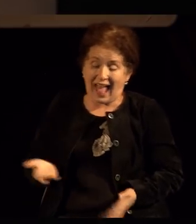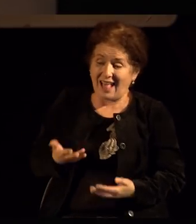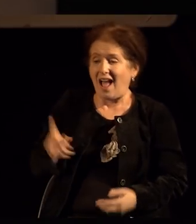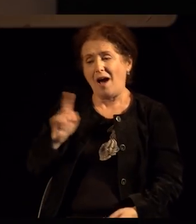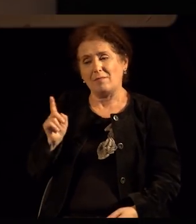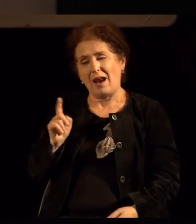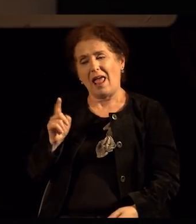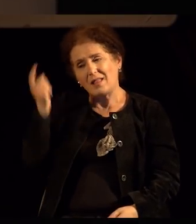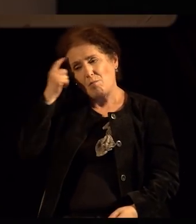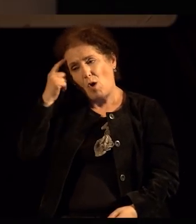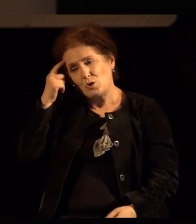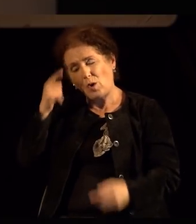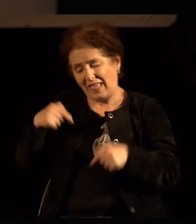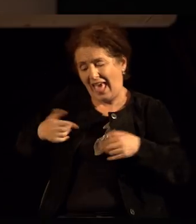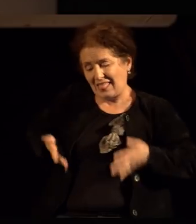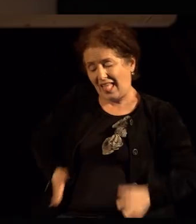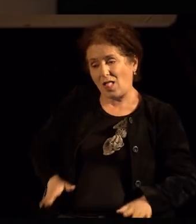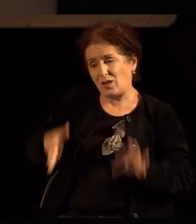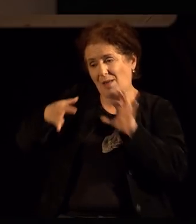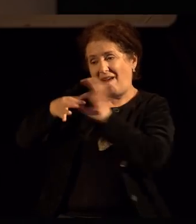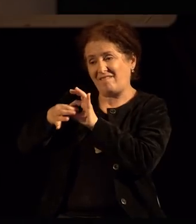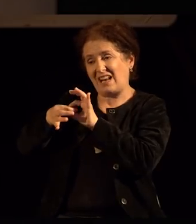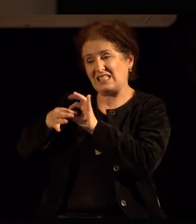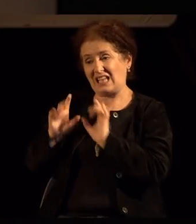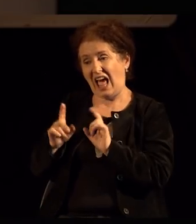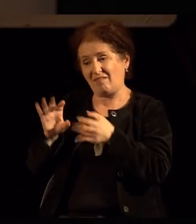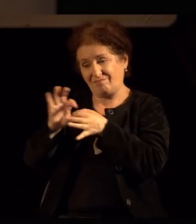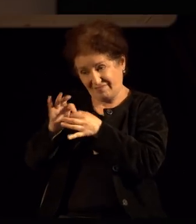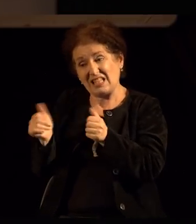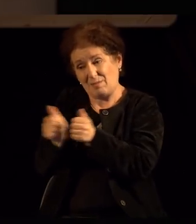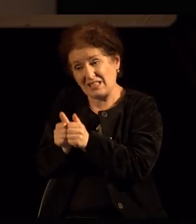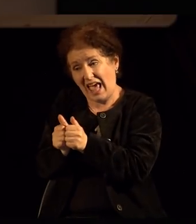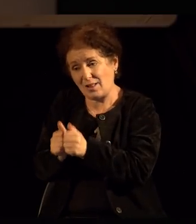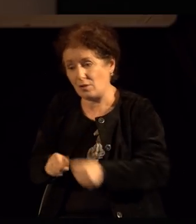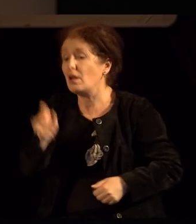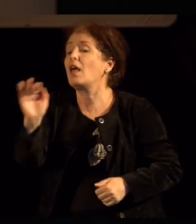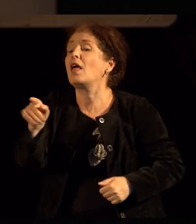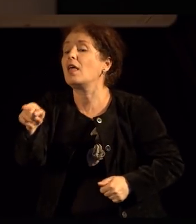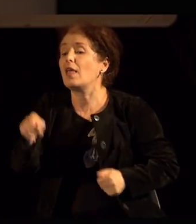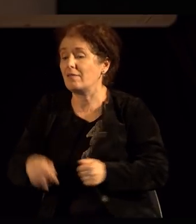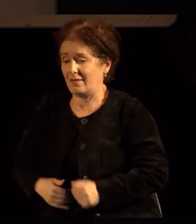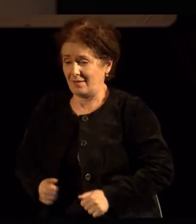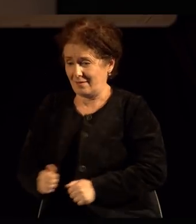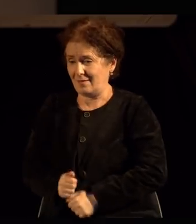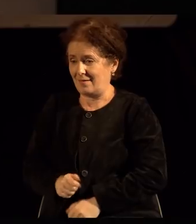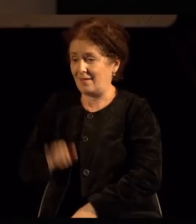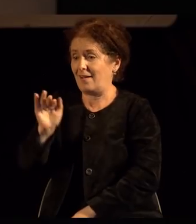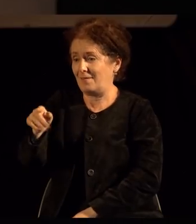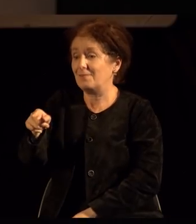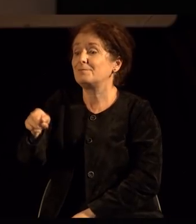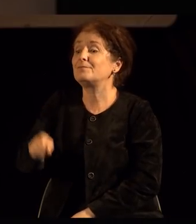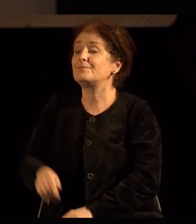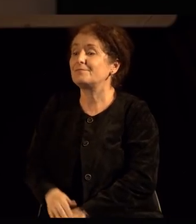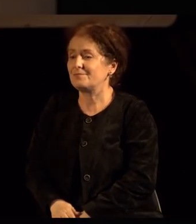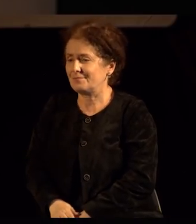го доживуваме. Е, затоа се вели, и тука при крајен, нали, да завршам, бидите ова тема